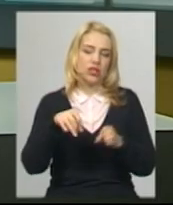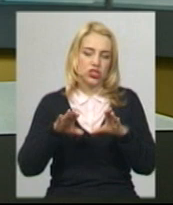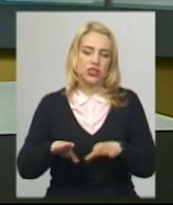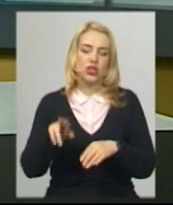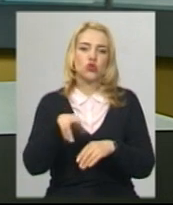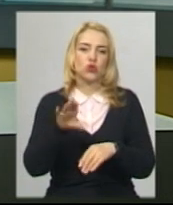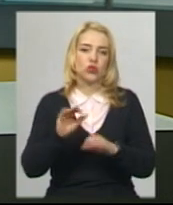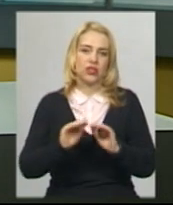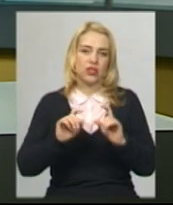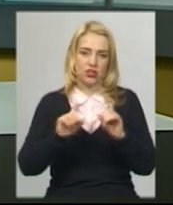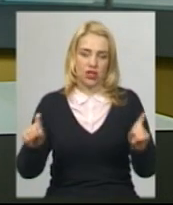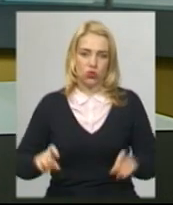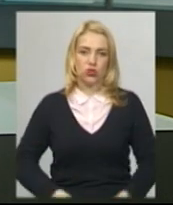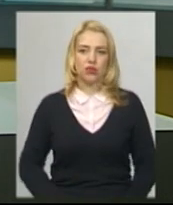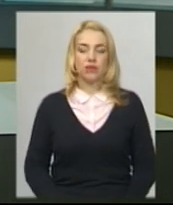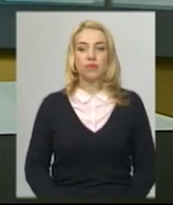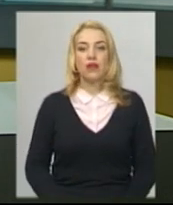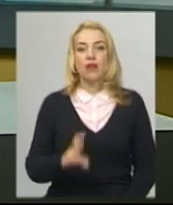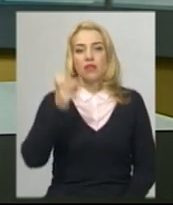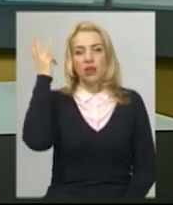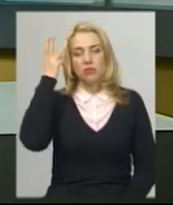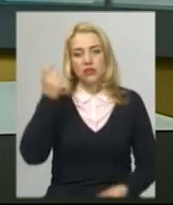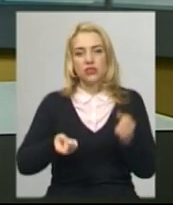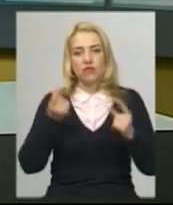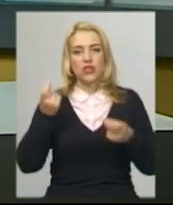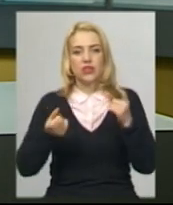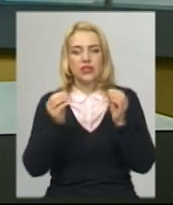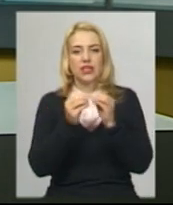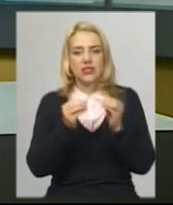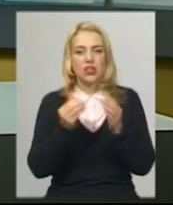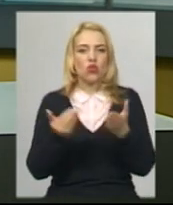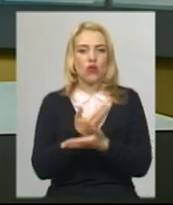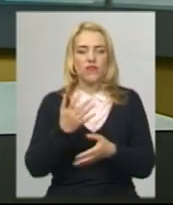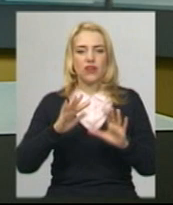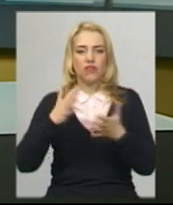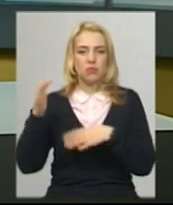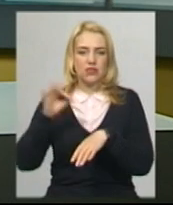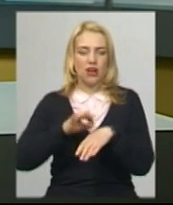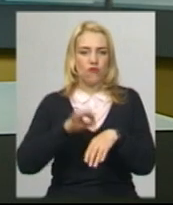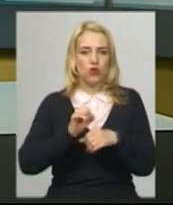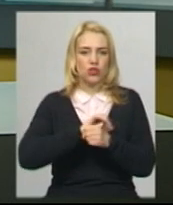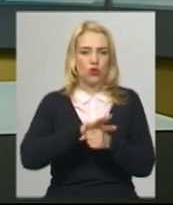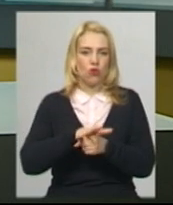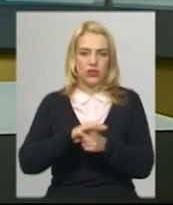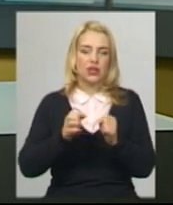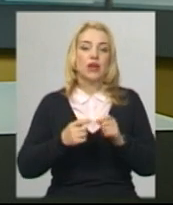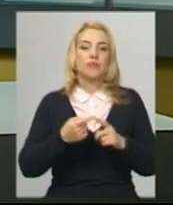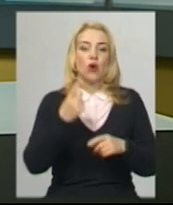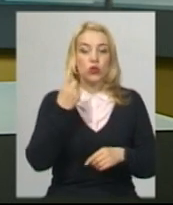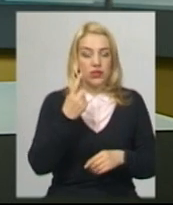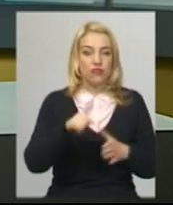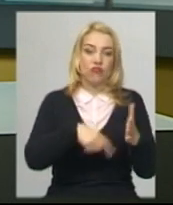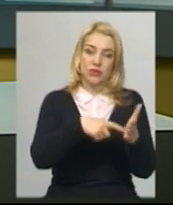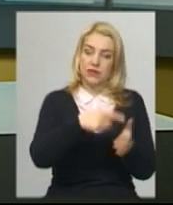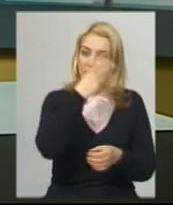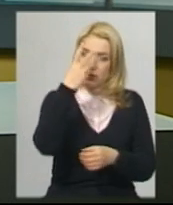На Хмельниччині виявлено 10 нових випадків захворювання на ковід-19. Один у місті Хмельницькому, вісім у Кам